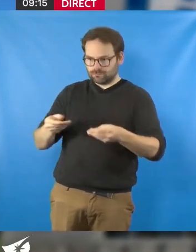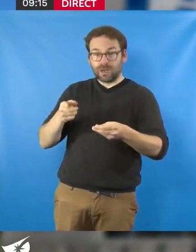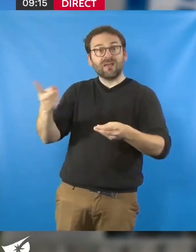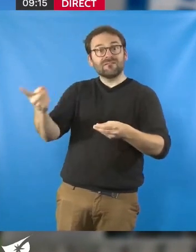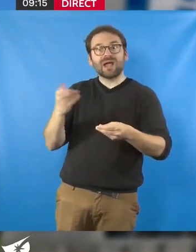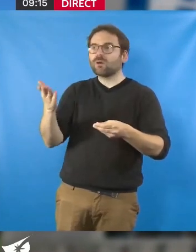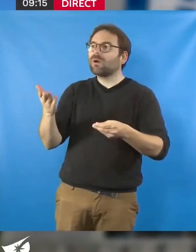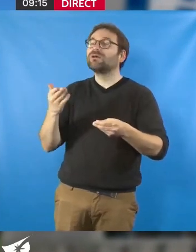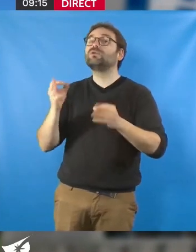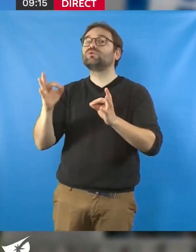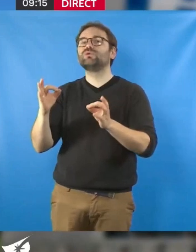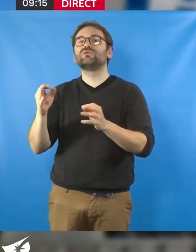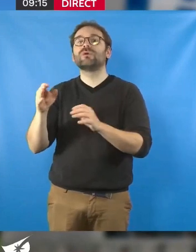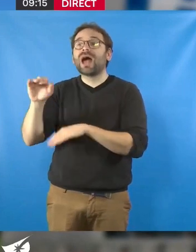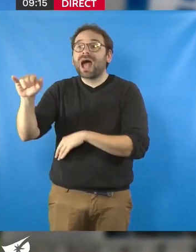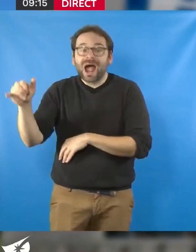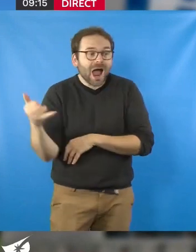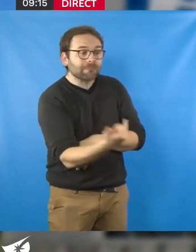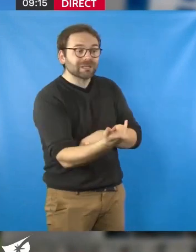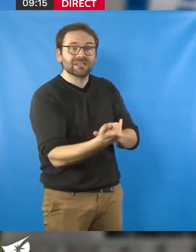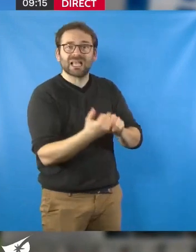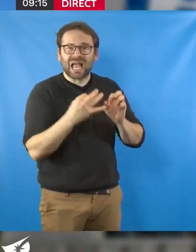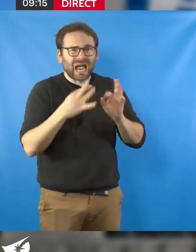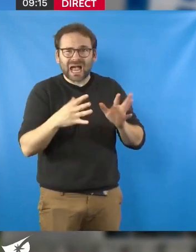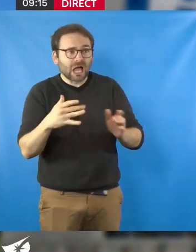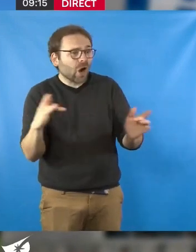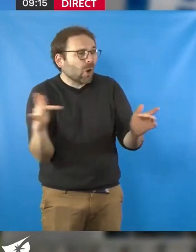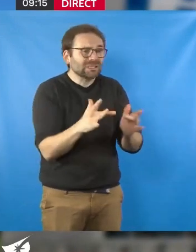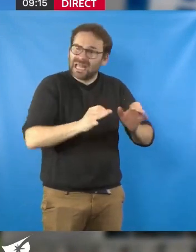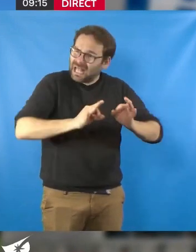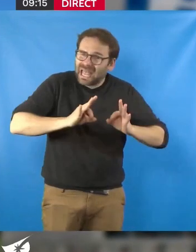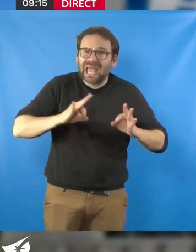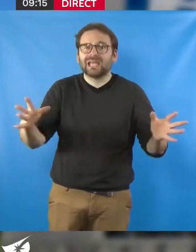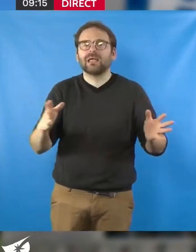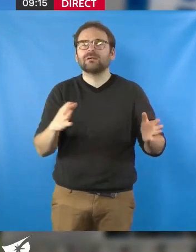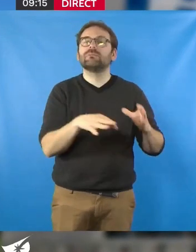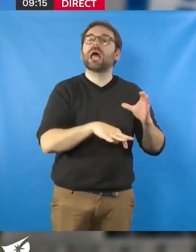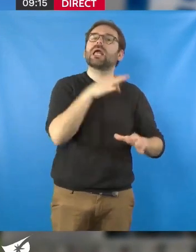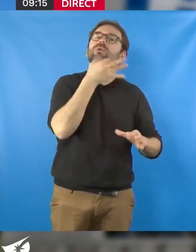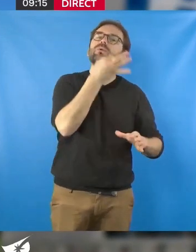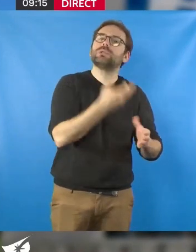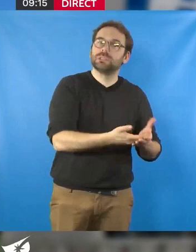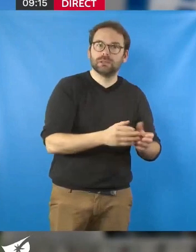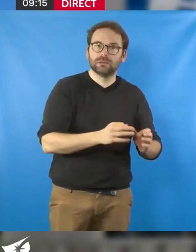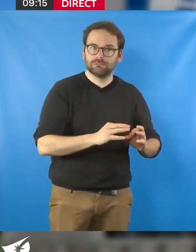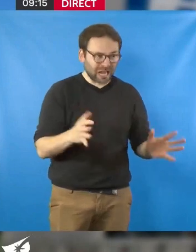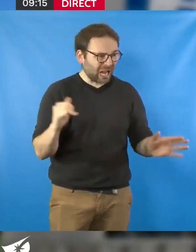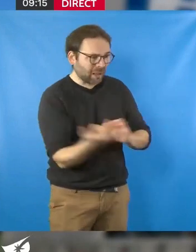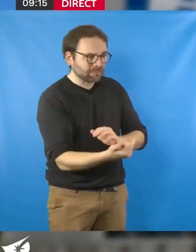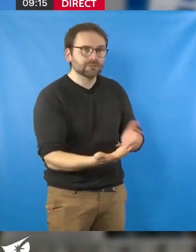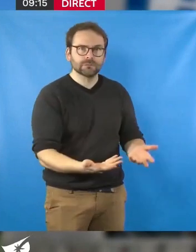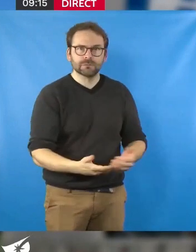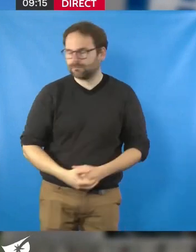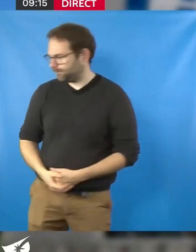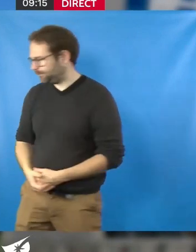sans même passer un coup de fil aux premières intéressées, en l'occurrence à cet élu que vous venez d'évoquer. Donc dans tous les